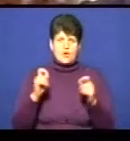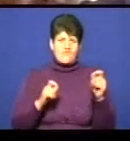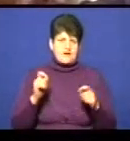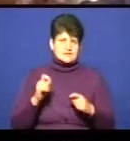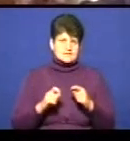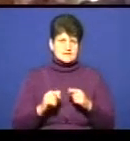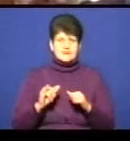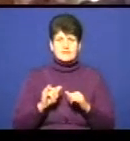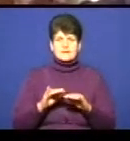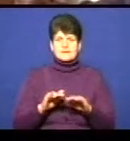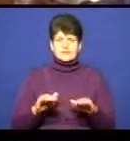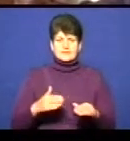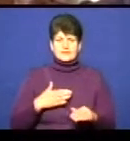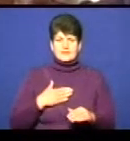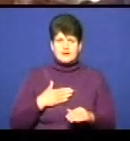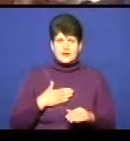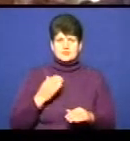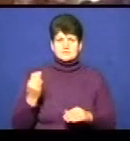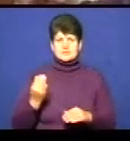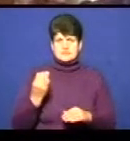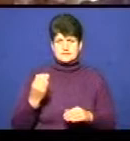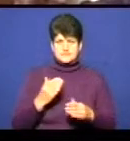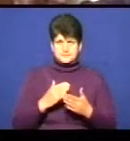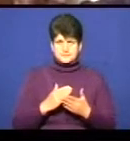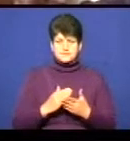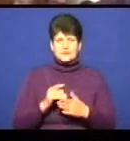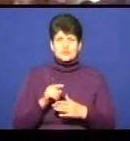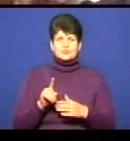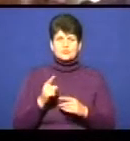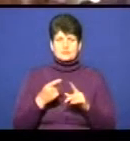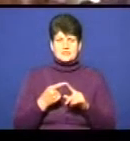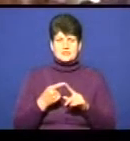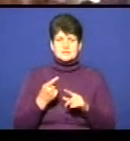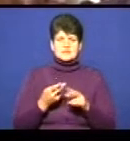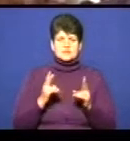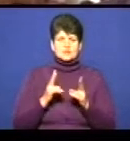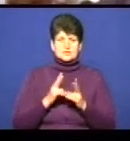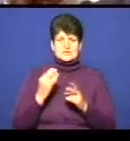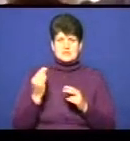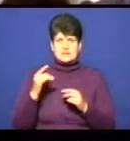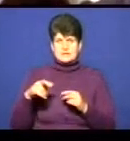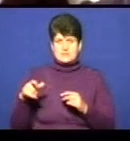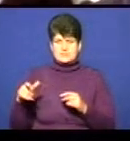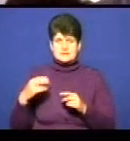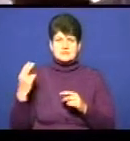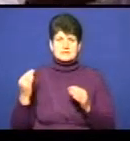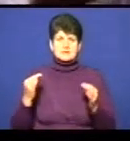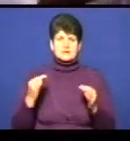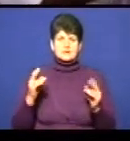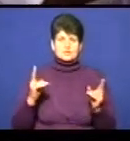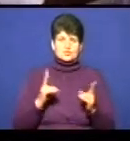і діти наші, їм цікаво, тому що, по-перше, це зустріч з цікавими людьми, зустріч з